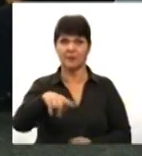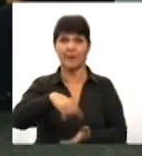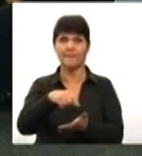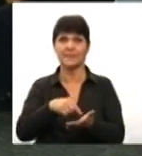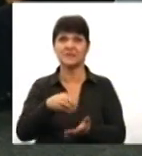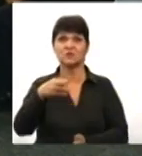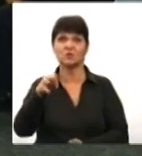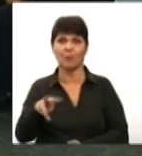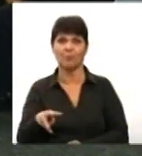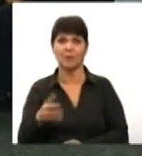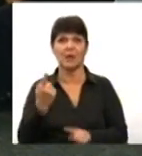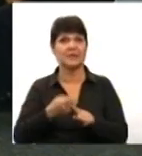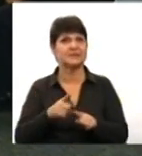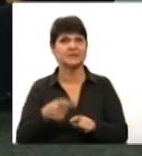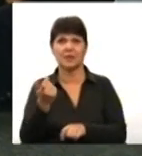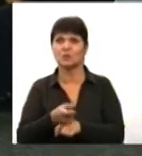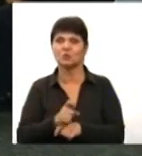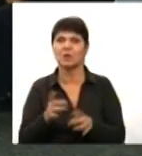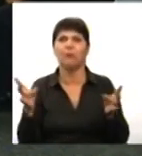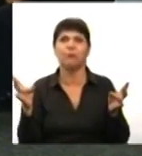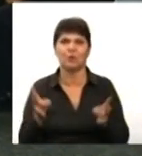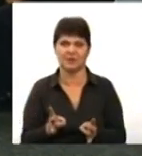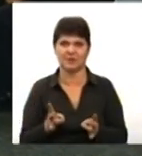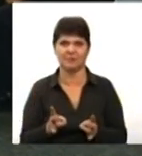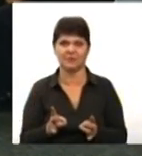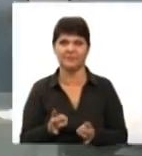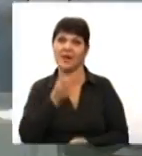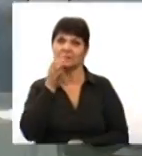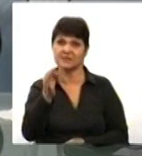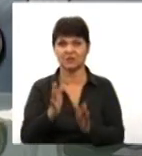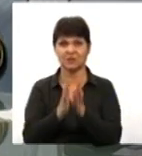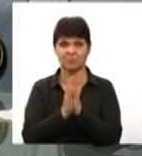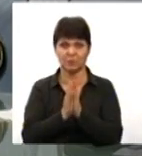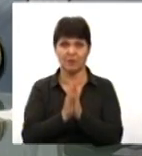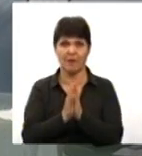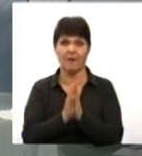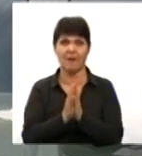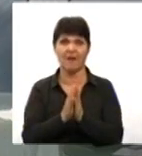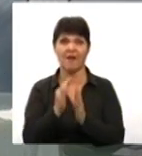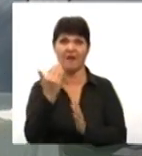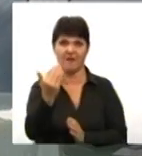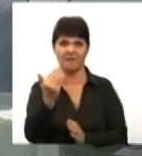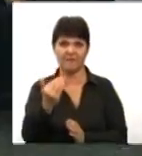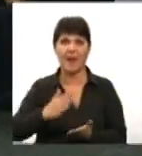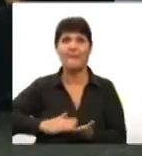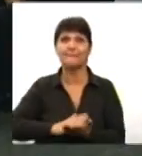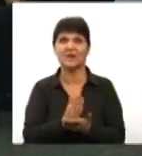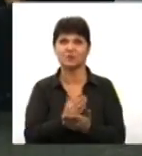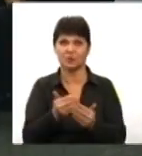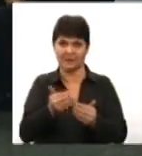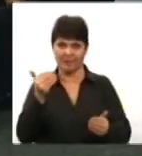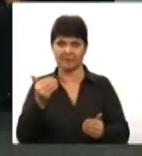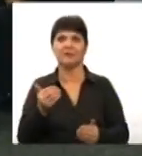І це дуже потрібна річ. Скажіть, будь ласка, ви наперед маршрут пропрацьовуєте? Звичайно. Я, по-перше, пам